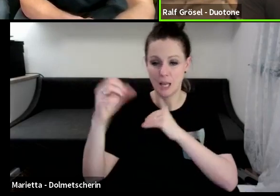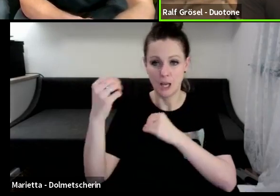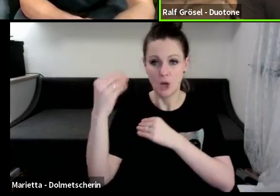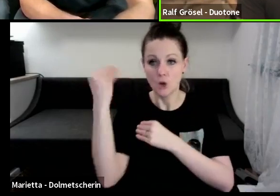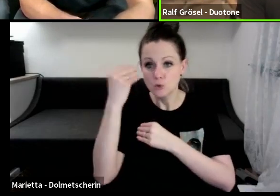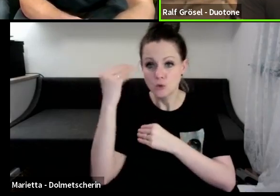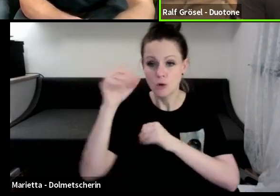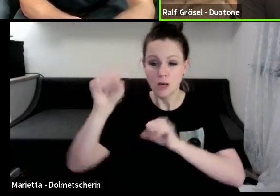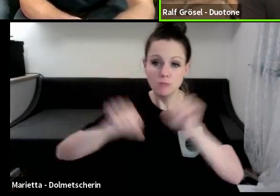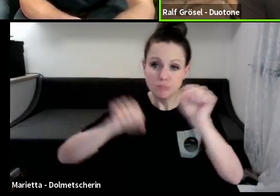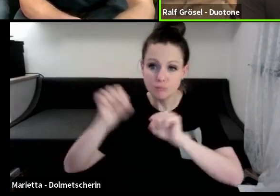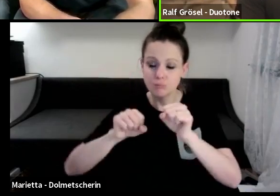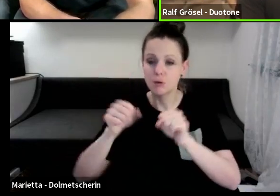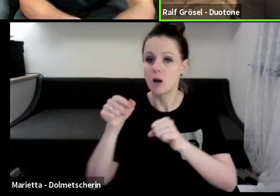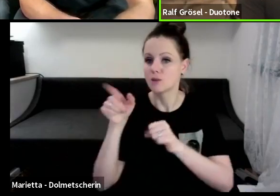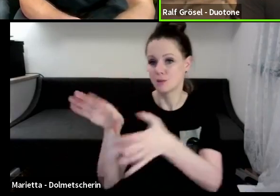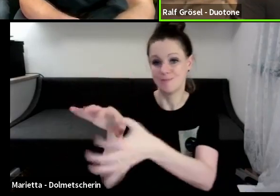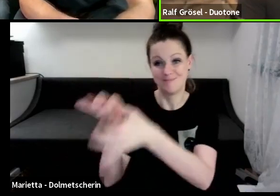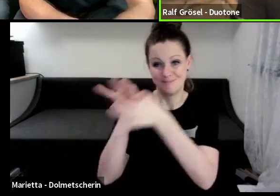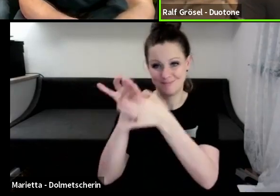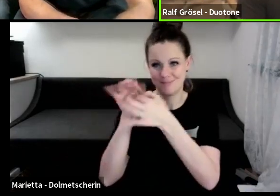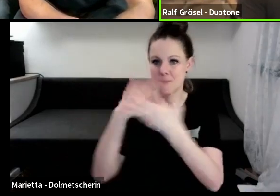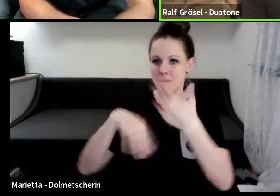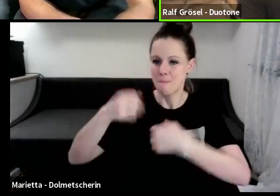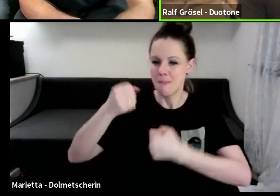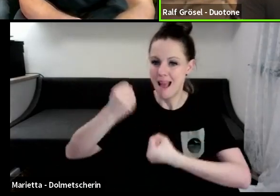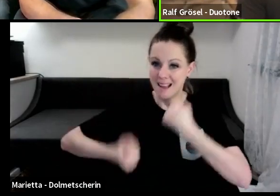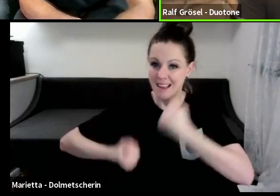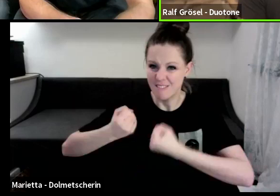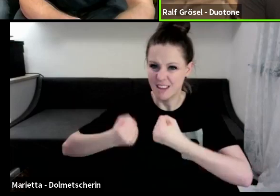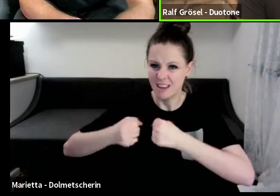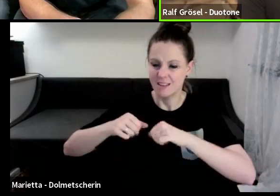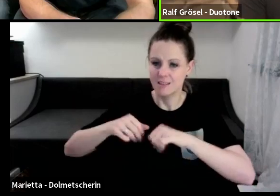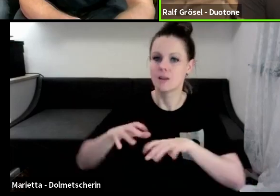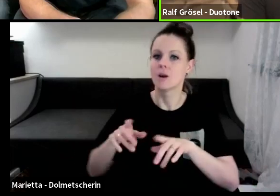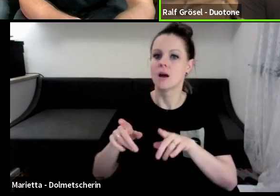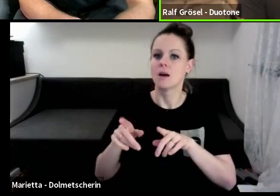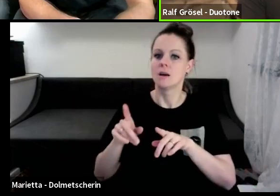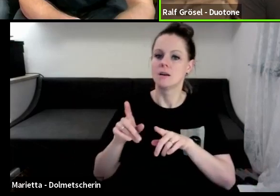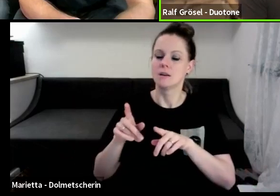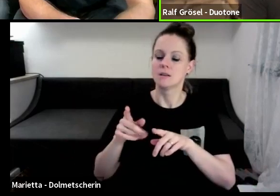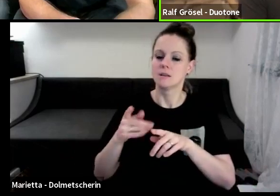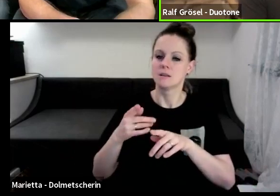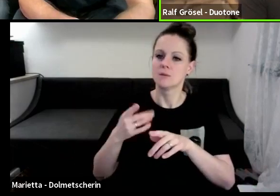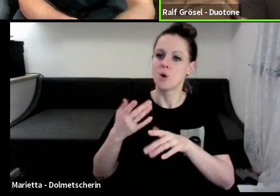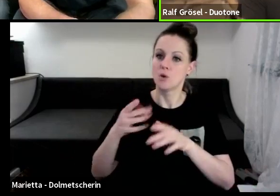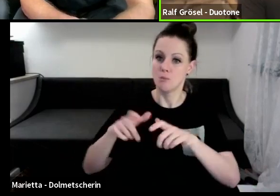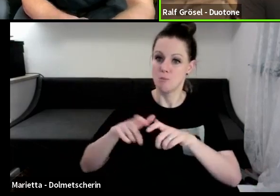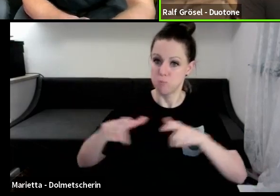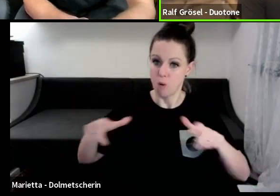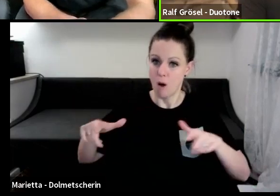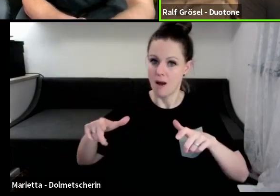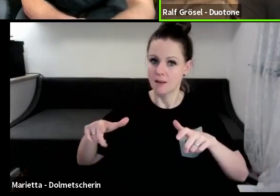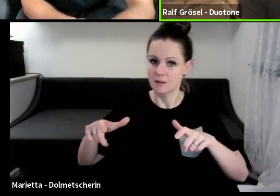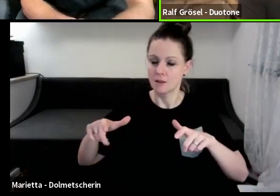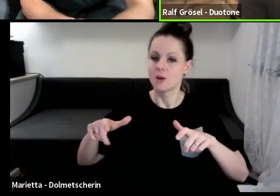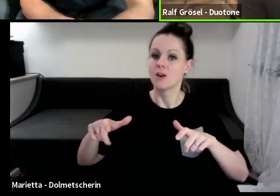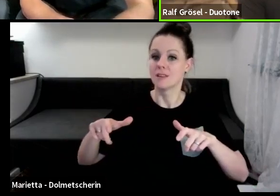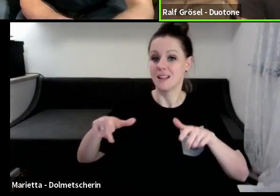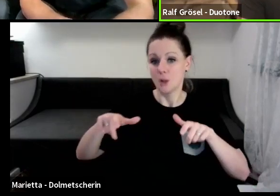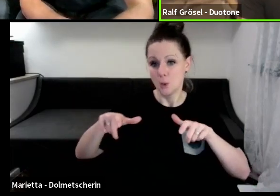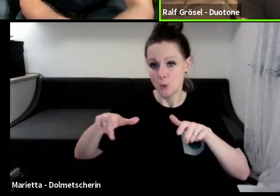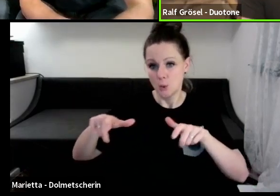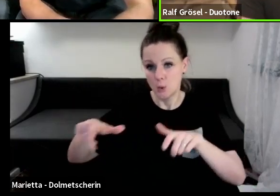auch jemanden mit mehr Gewicht und einem größeren Board letztendlich bei acht Knoten einfach zum Fahren bringen wollen oder zum Schulen bringen wollen.